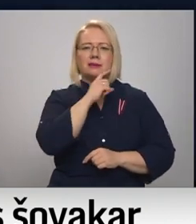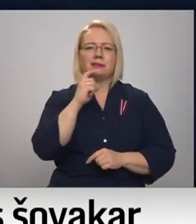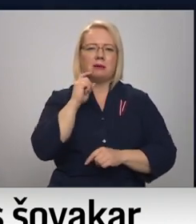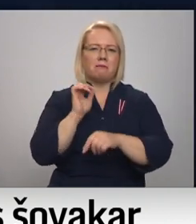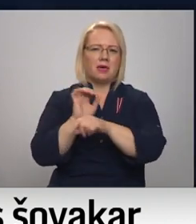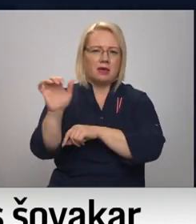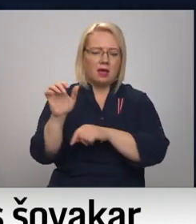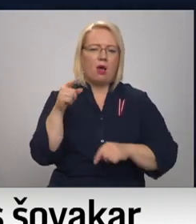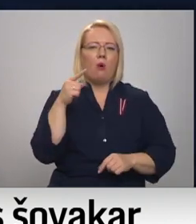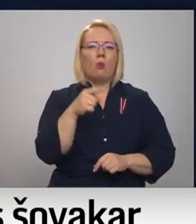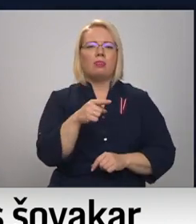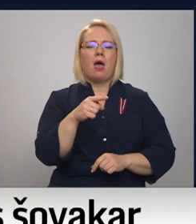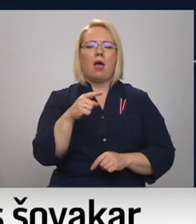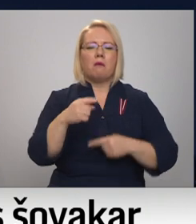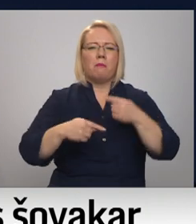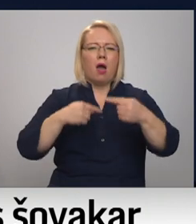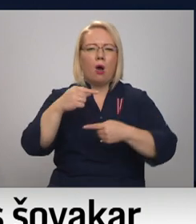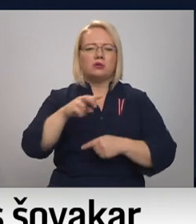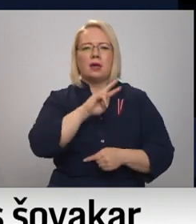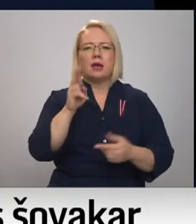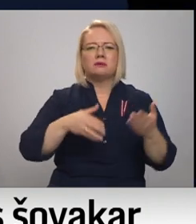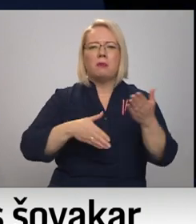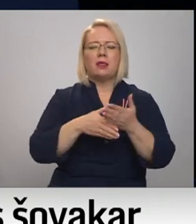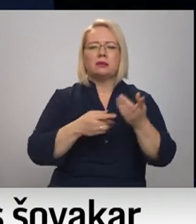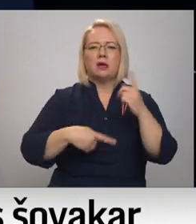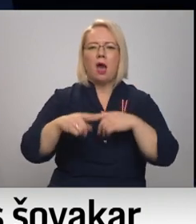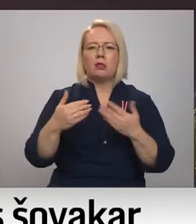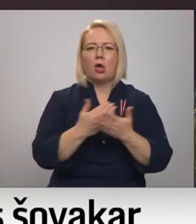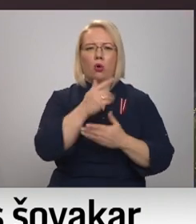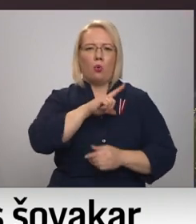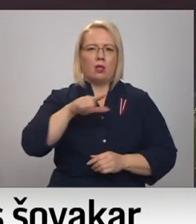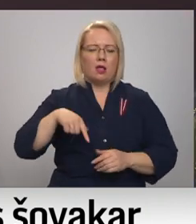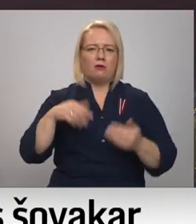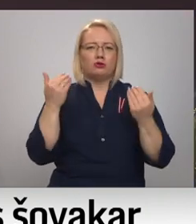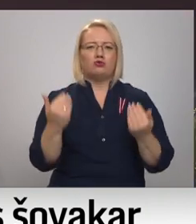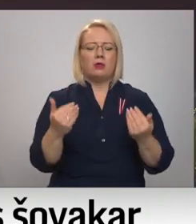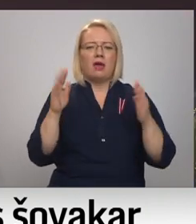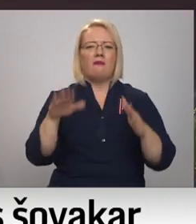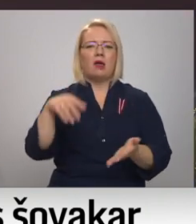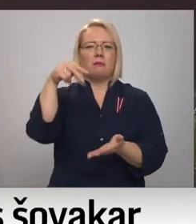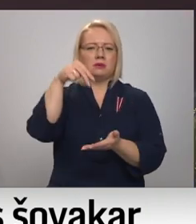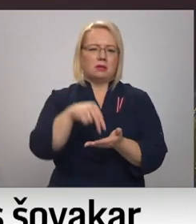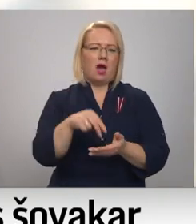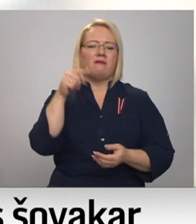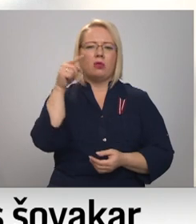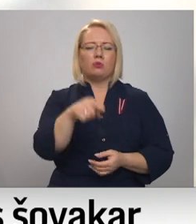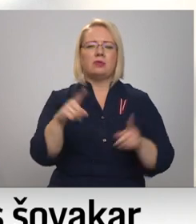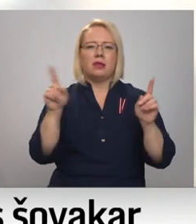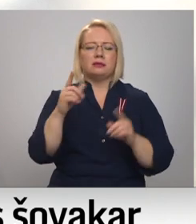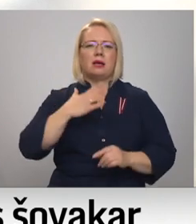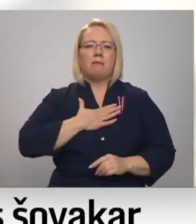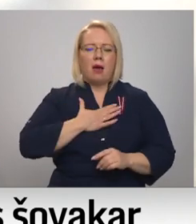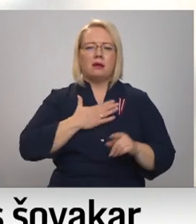paudzēja faktiski, kura palīdzēja atjaunot Latviju un, ka mēs šodien šeit varam stāvēt. Es domāju, tas ir tas mans